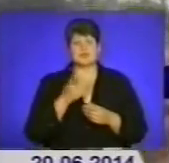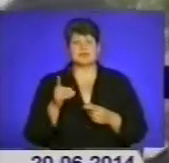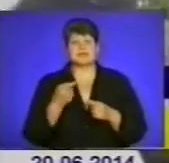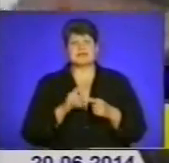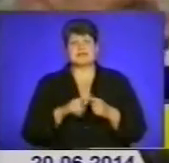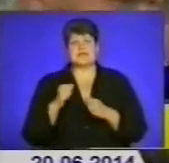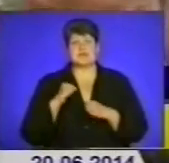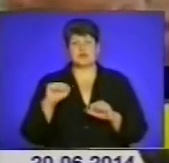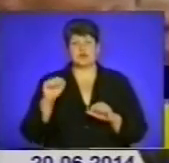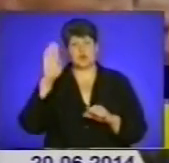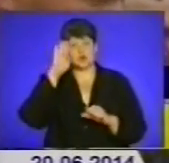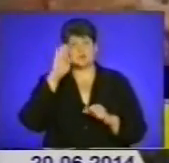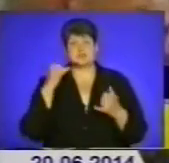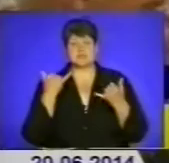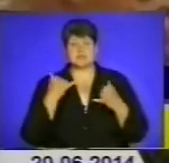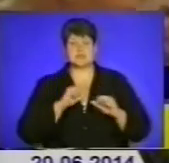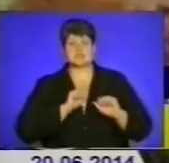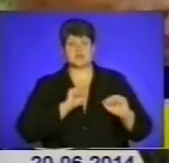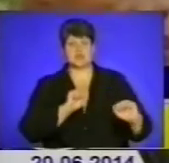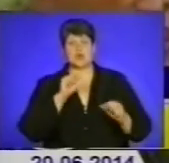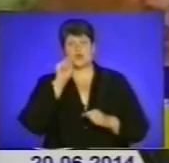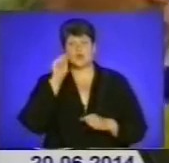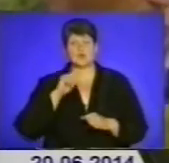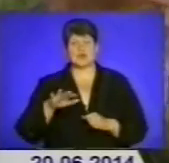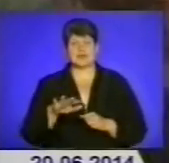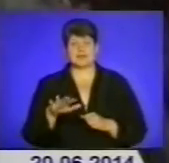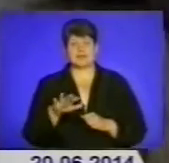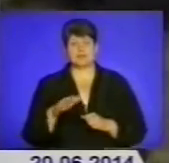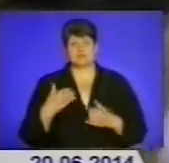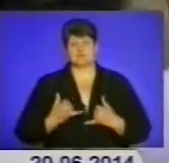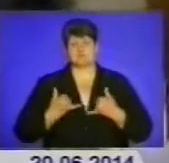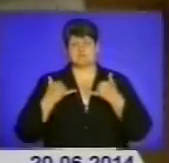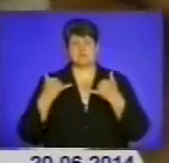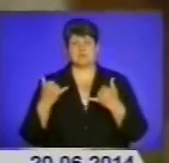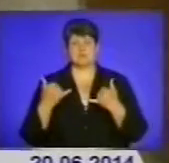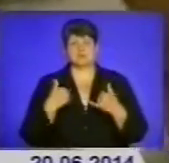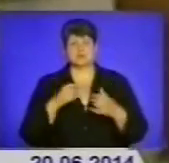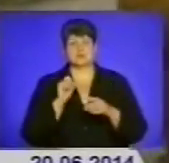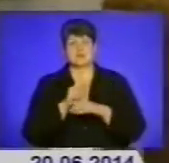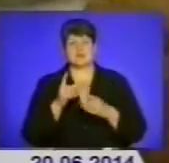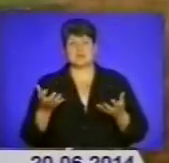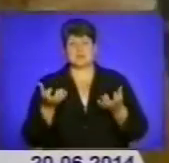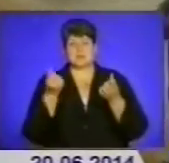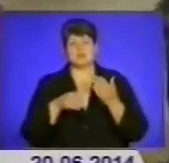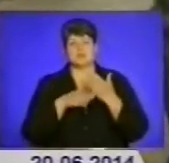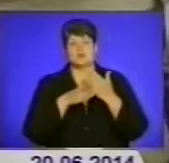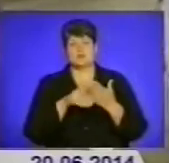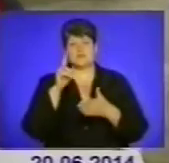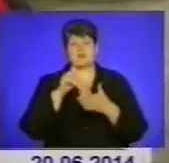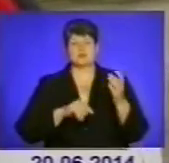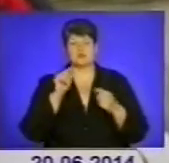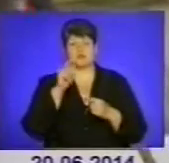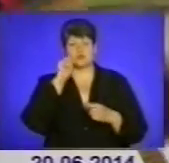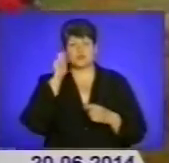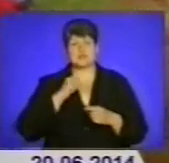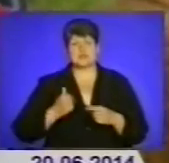герої, і хлопці, які зараз зброю захищають Україну, їм честь і хвила. Наше завдання підтримувати і допомогти. Але віримо в те, що українська армія